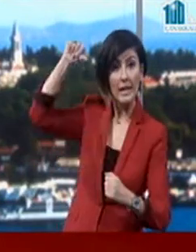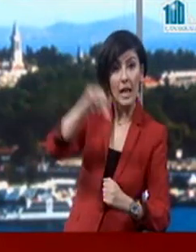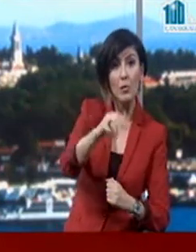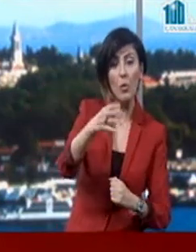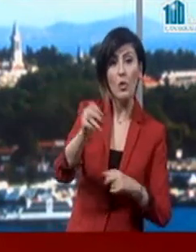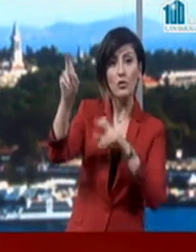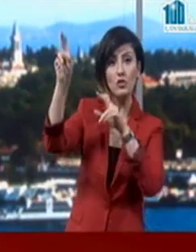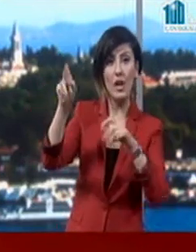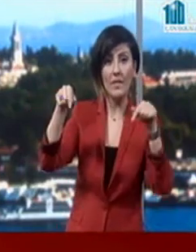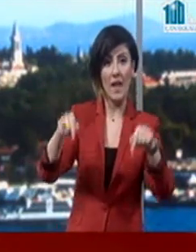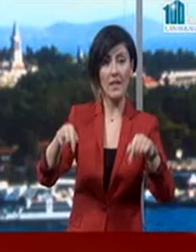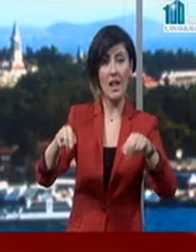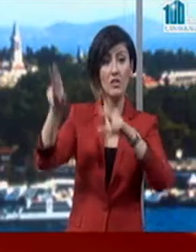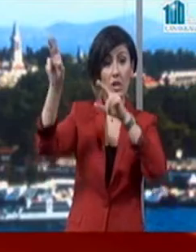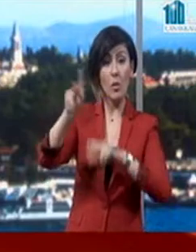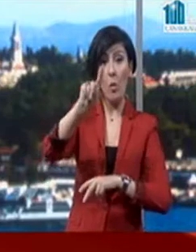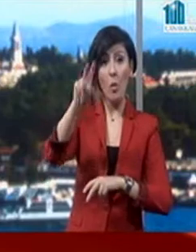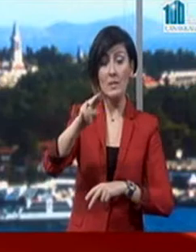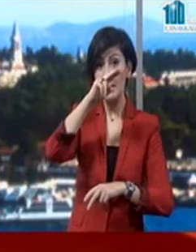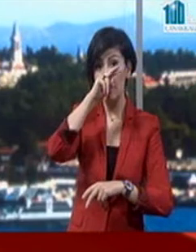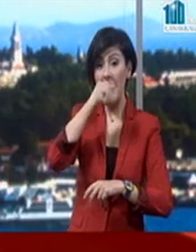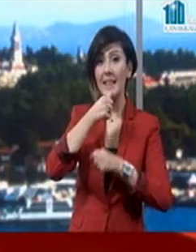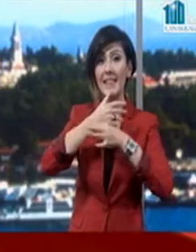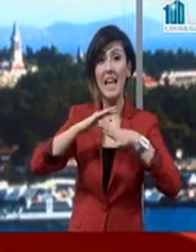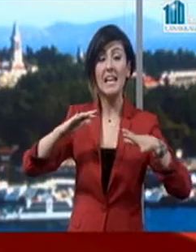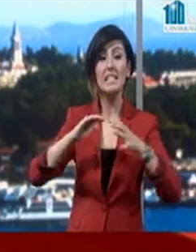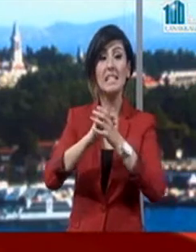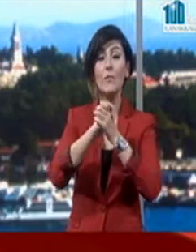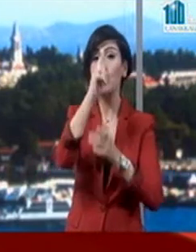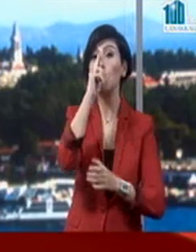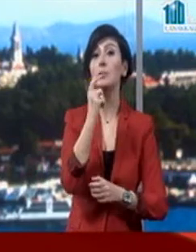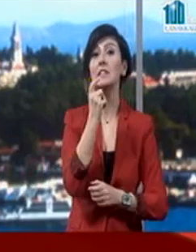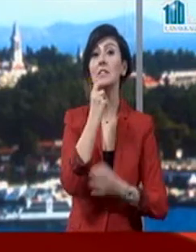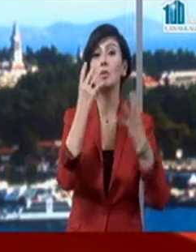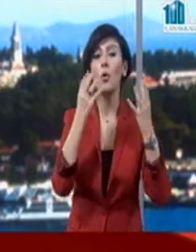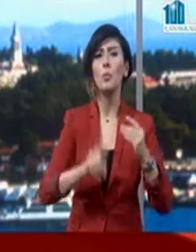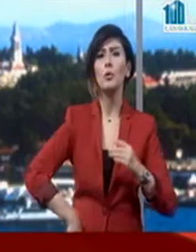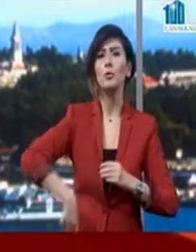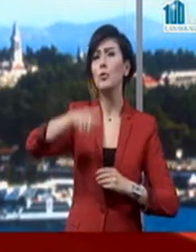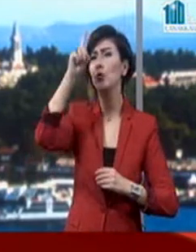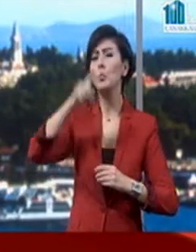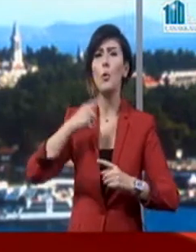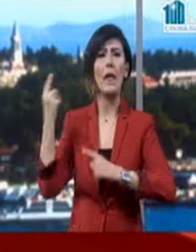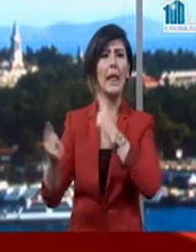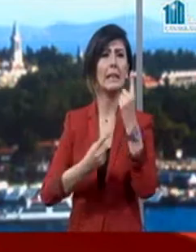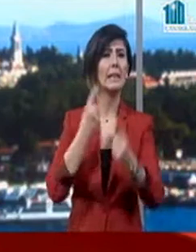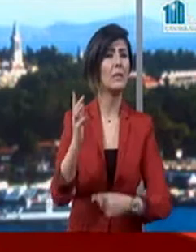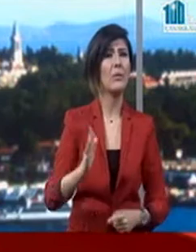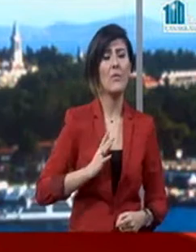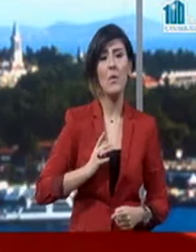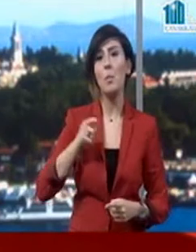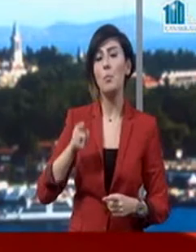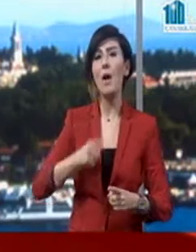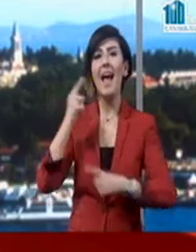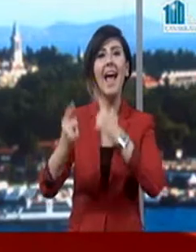atacak. Çanakkale'de 18 Mart Deniz Zaferi'nin 100. yıl dönümü gün boyu çeşitli eskinliklerle kutlanacak. Ve buradaki